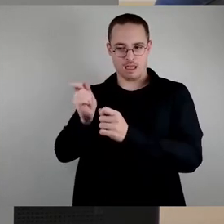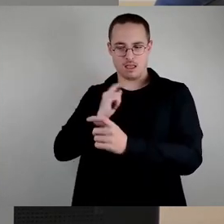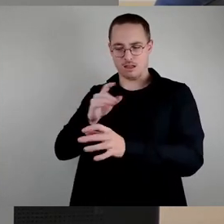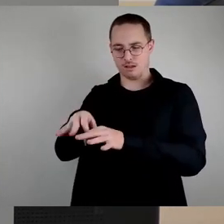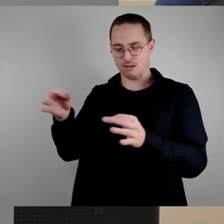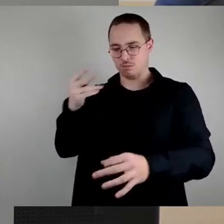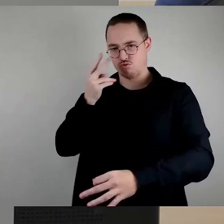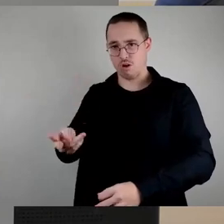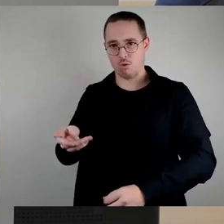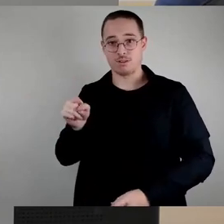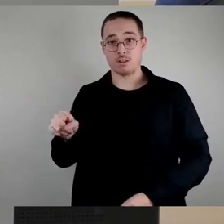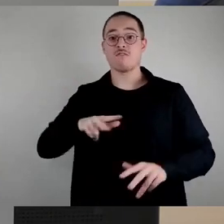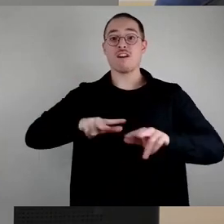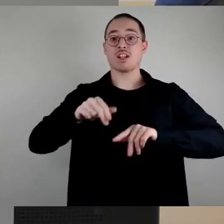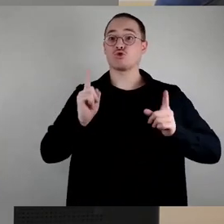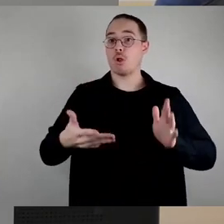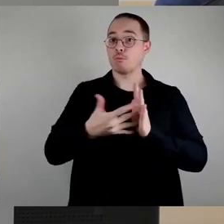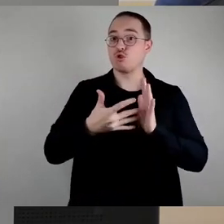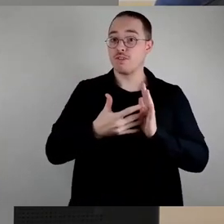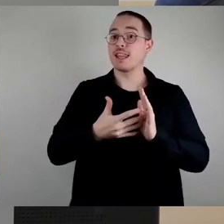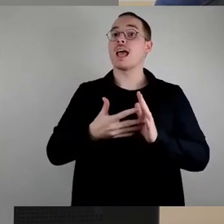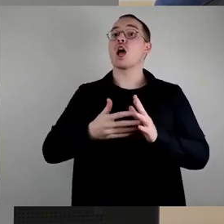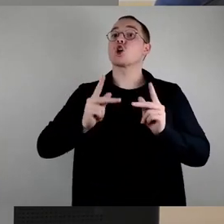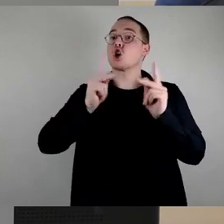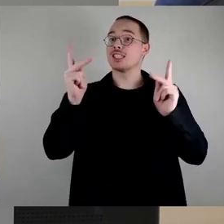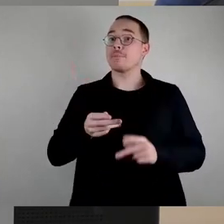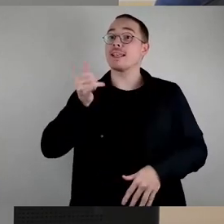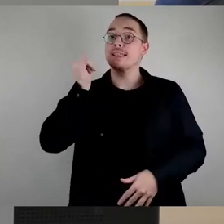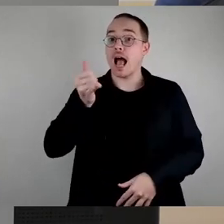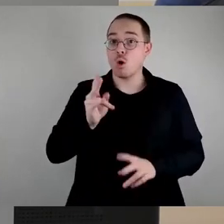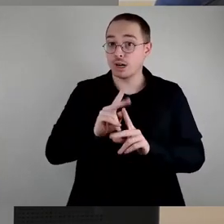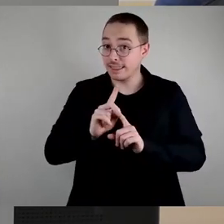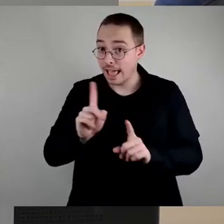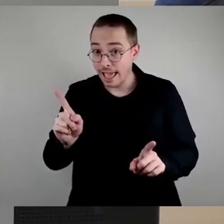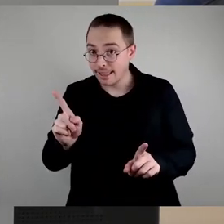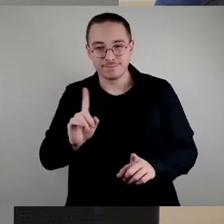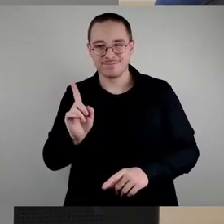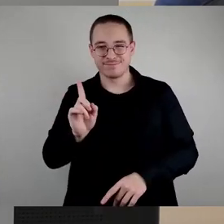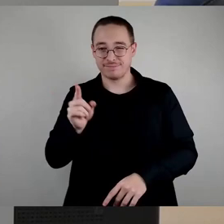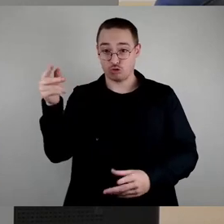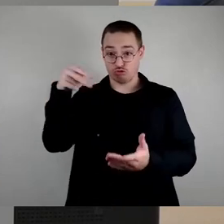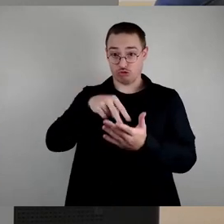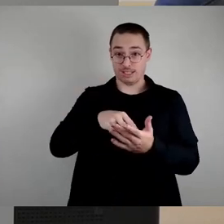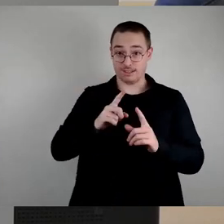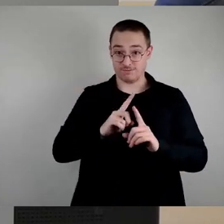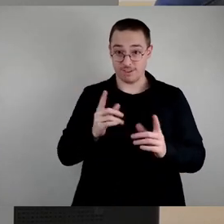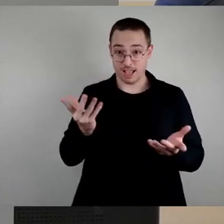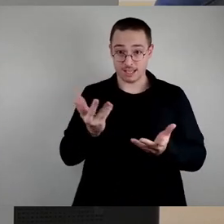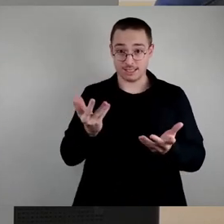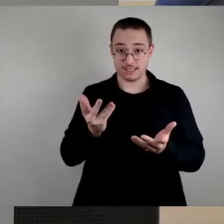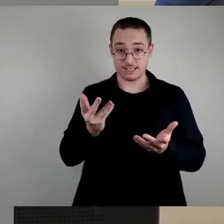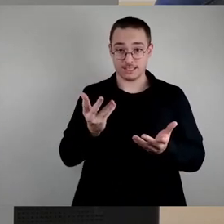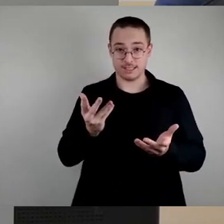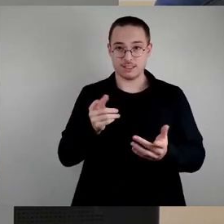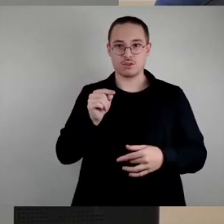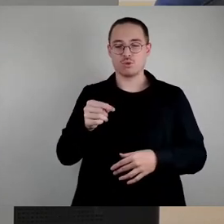Konzept macht oder nein, da steht drin, ein Konzept für die zukünftige Mitbestimmung von Mieterinnen und Mietern